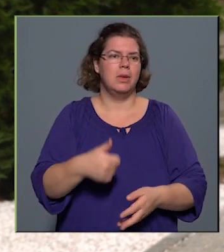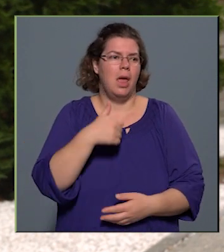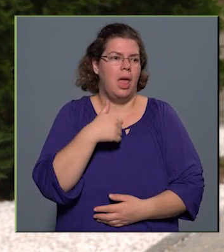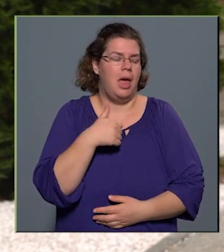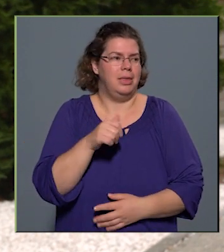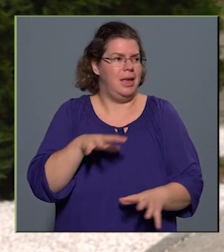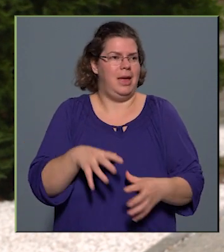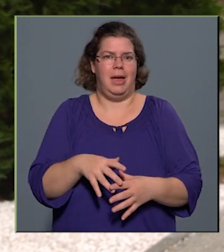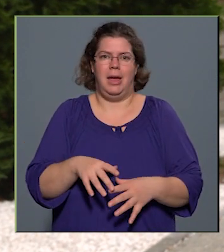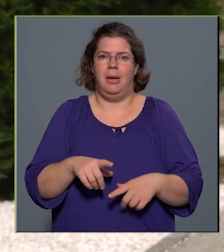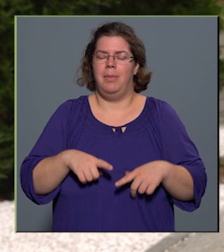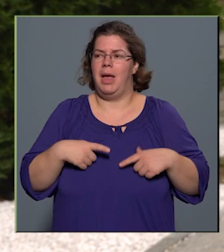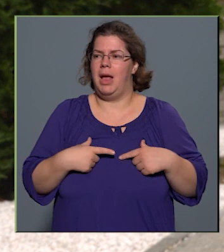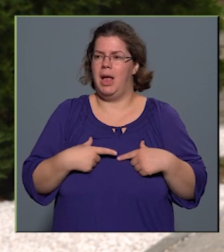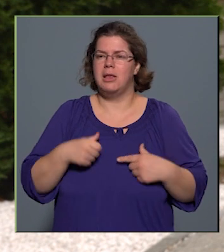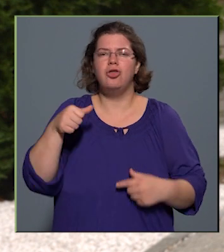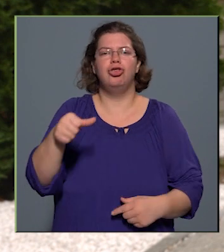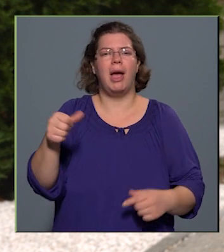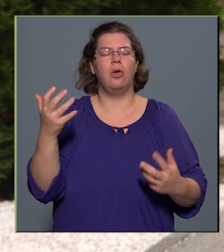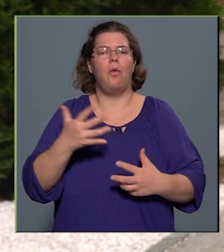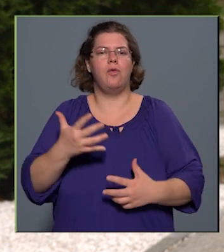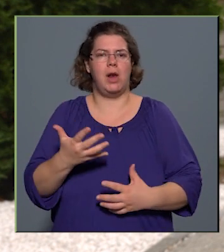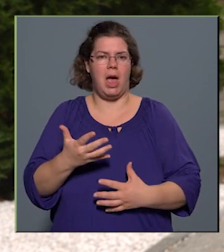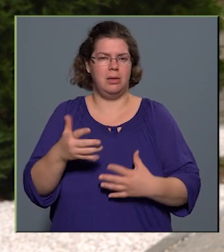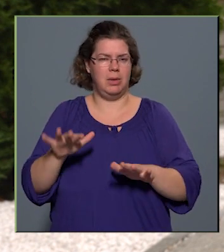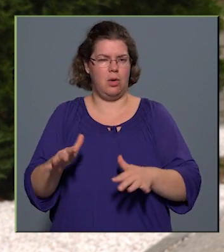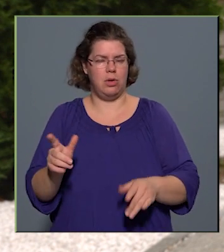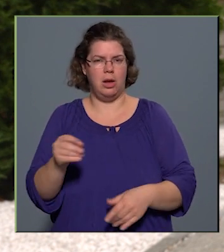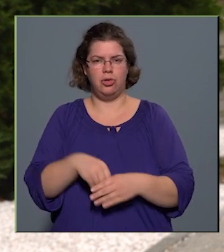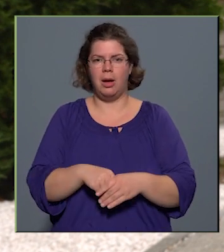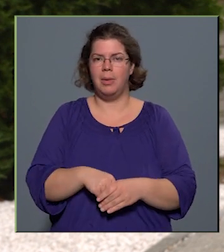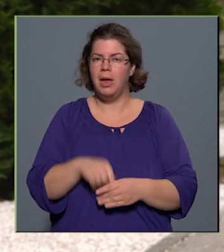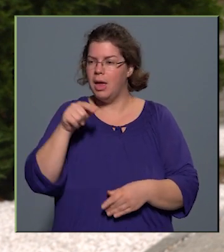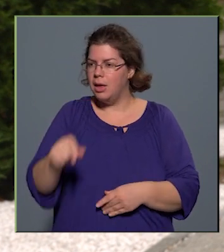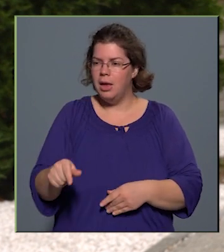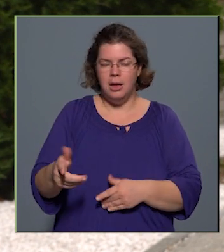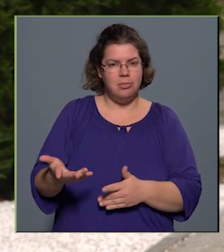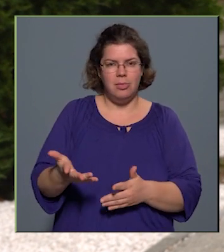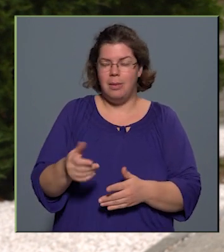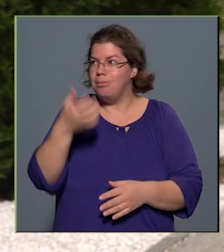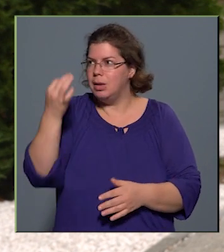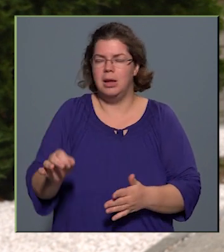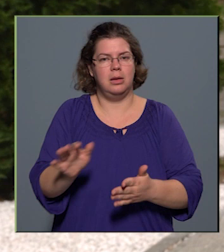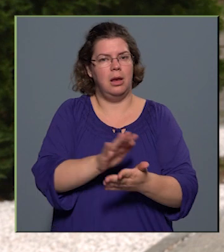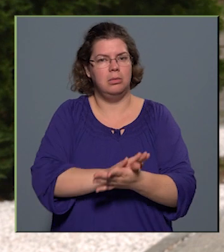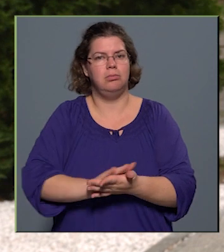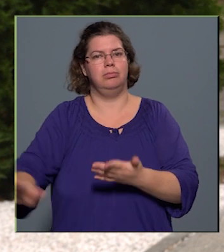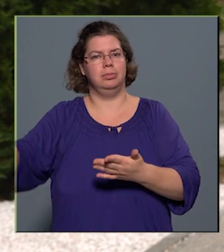létbizonytalanságában, mindezt a forradalom egy pillanat alatt söpörte el. és